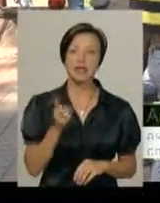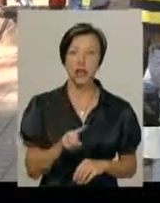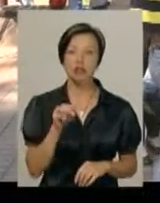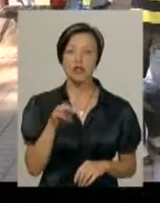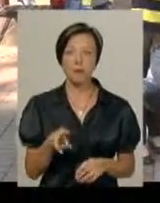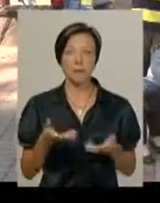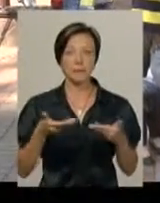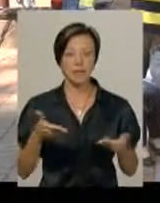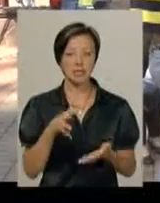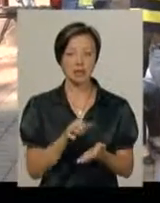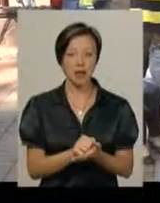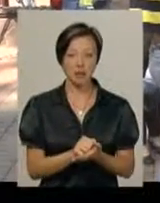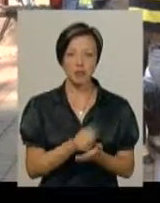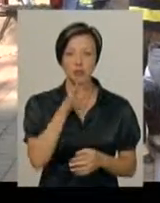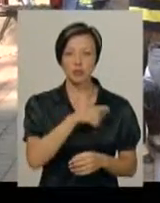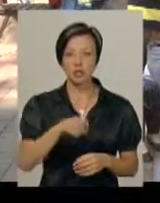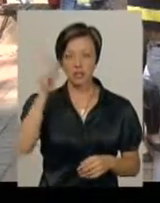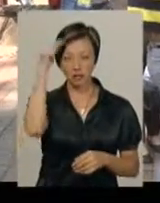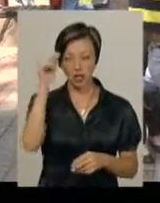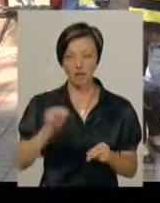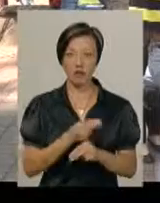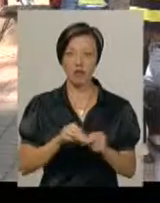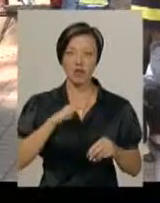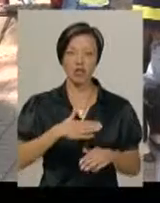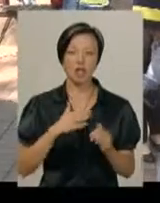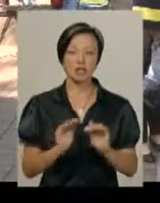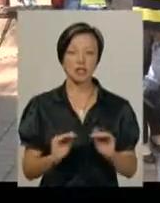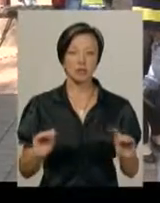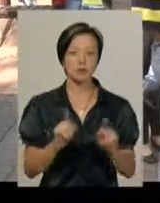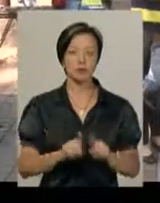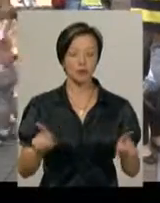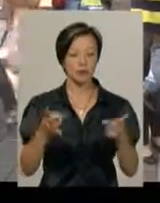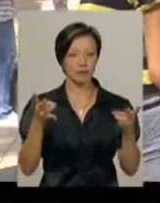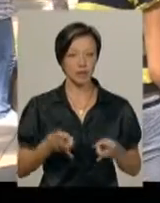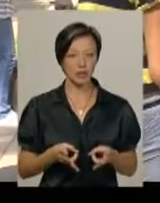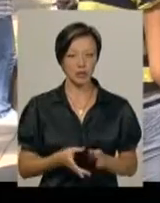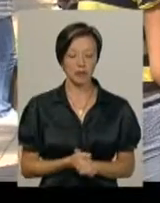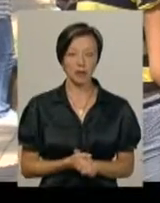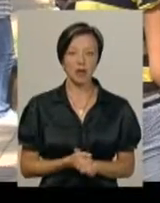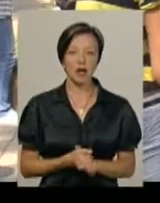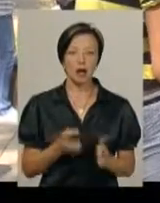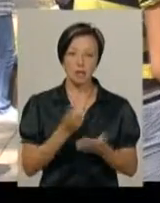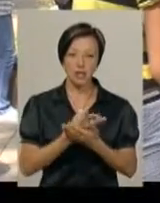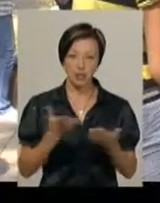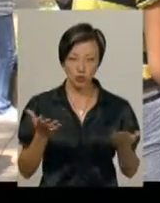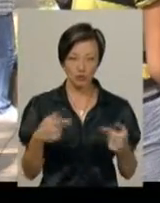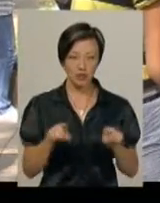чим ми займаємося під час навчання і виховання наших діток з особливими потребами. Презентуємо такі нетрадиційні